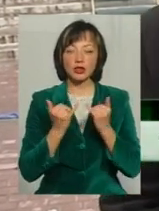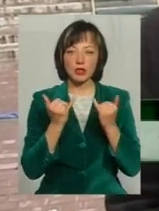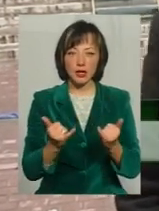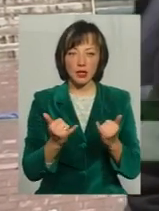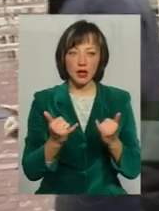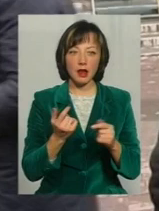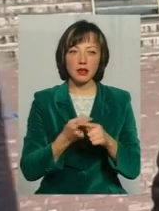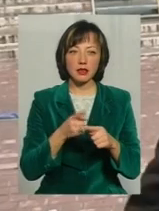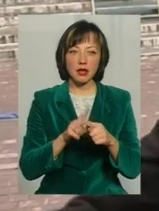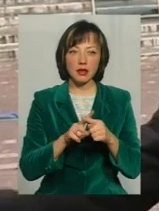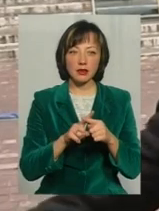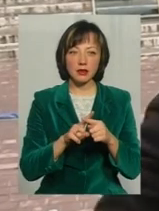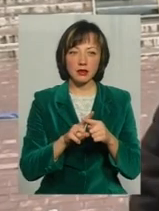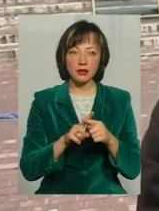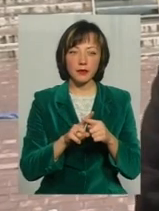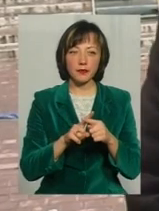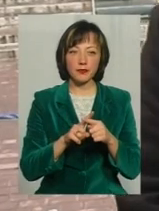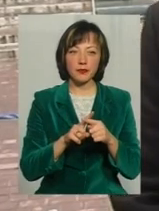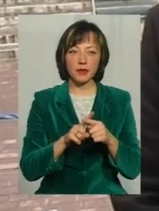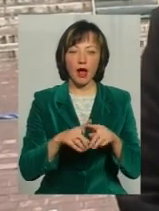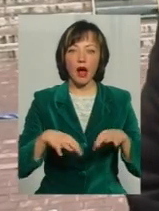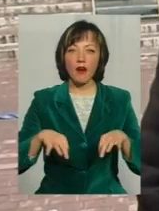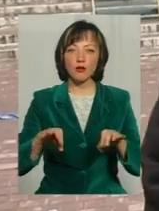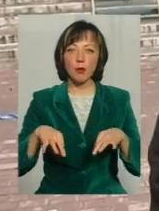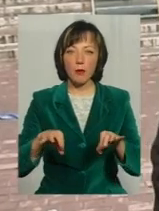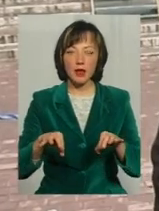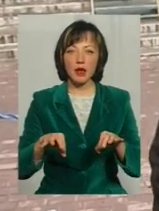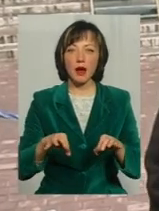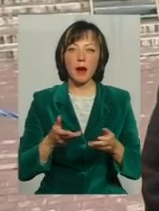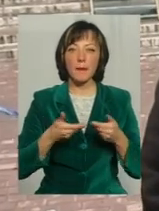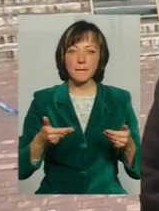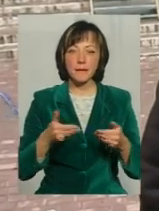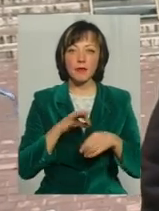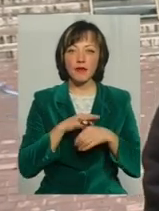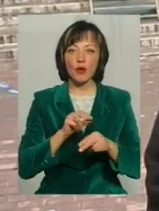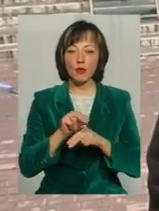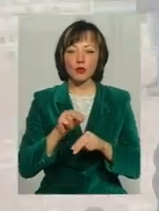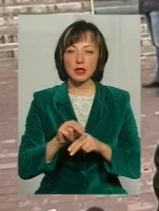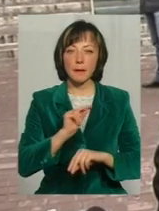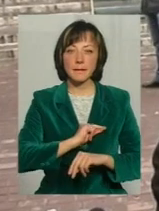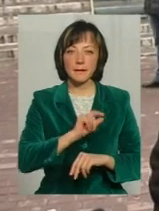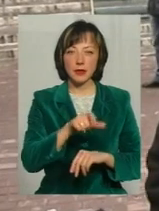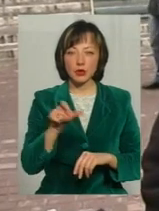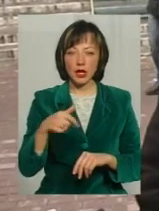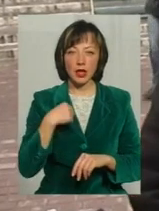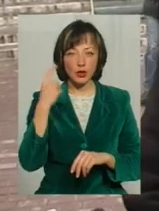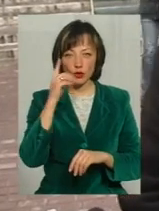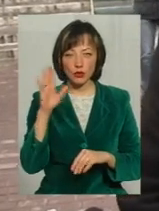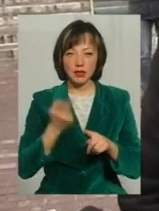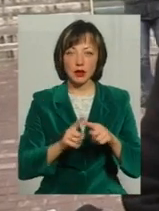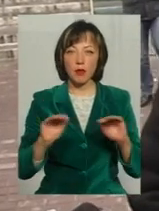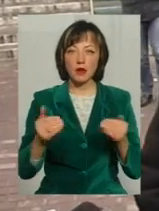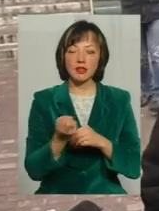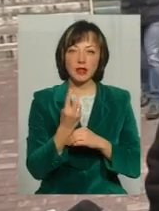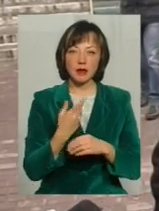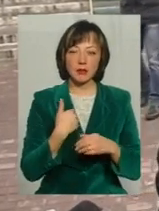даного автомобіля Ми проводили обучення також персонала Я думаю, що це не буде обмежено 12,